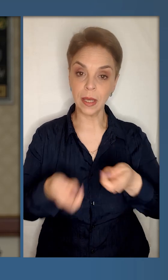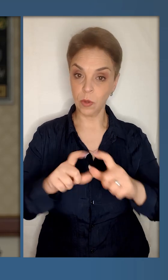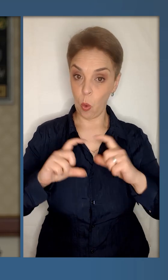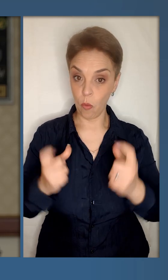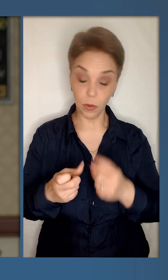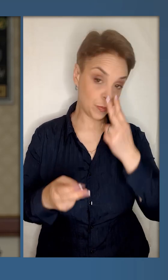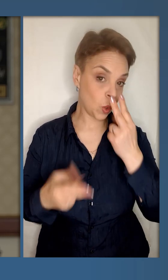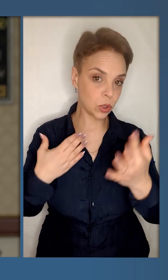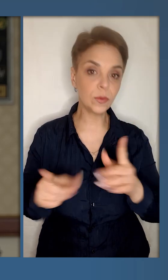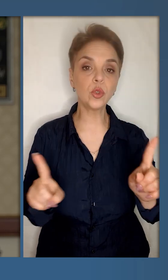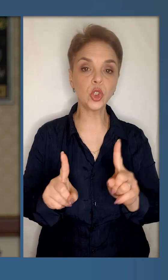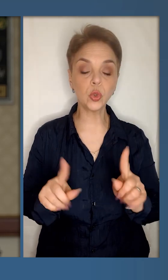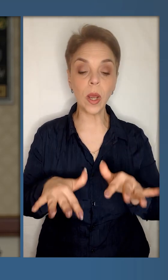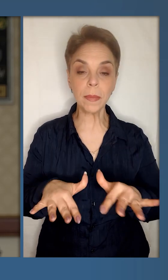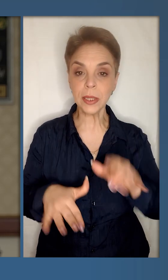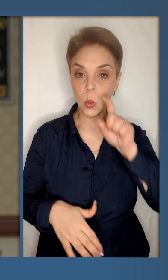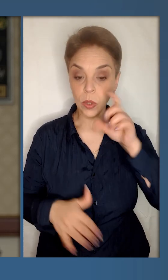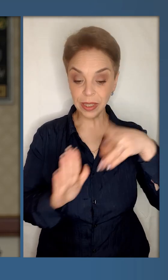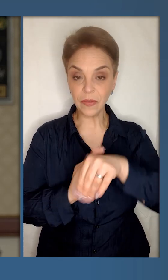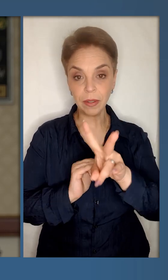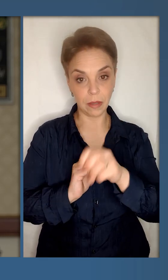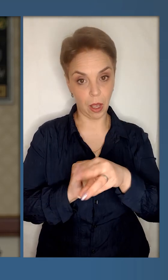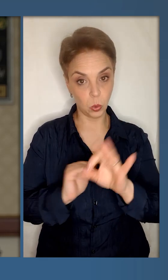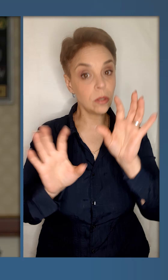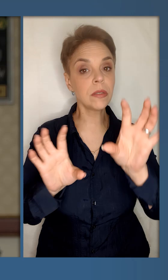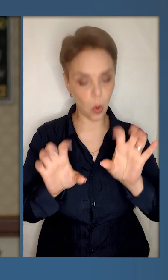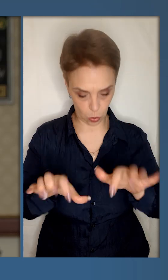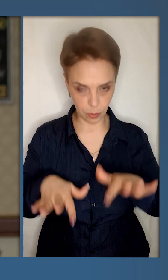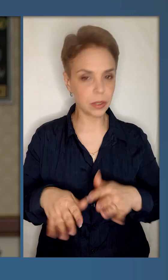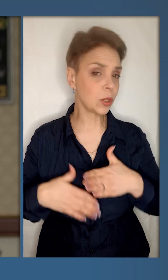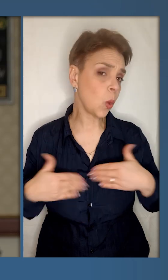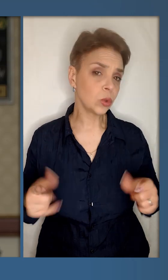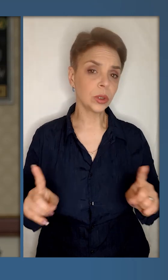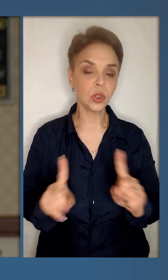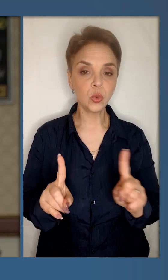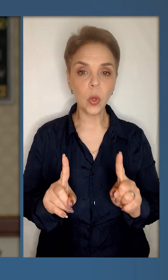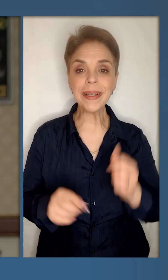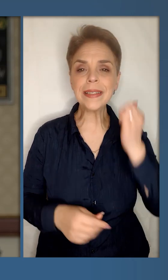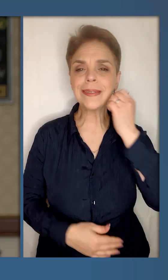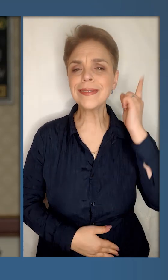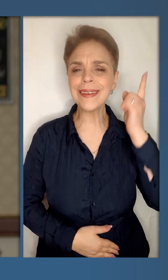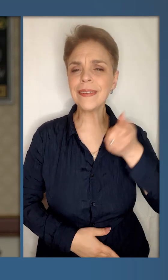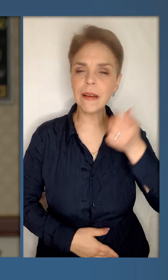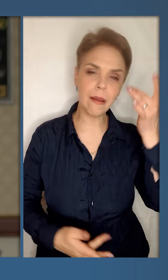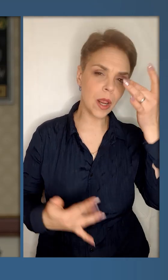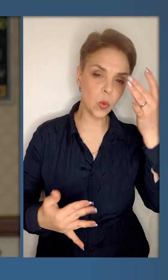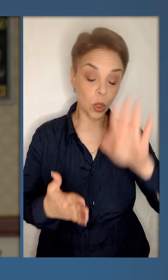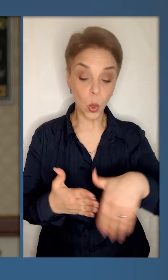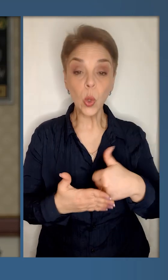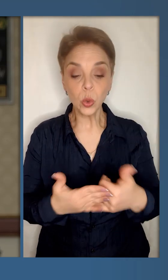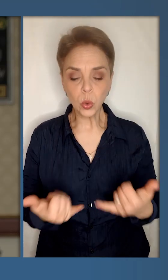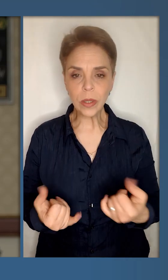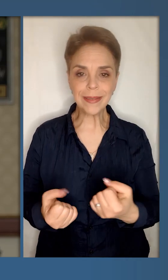офісу, керівник офісу. Очевидно, що місце України в НАТО, законне місце, і не хочеться, щоб застарілі